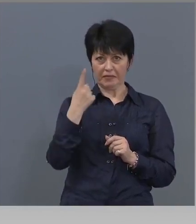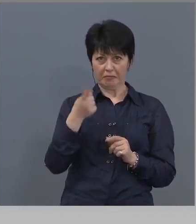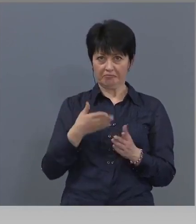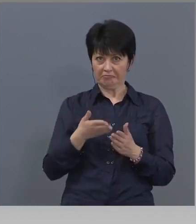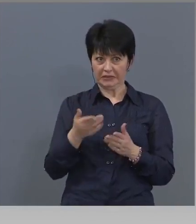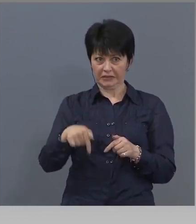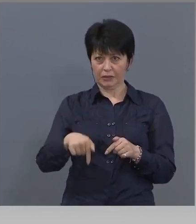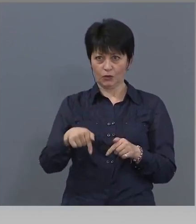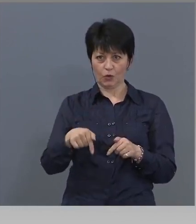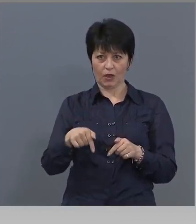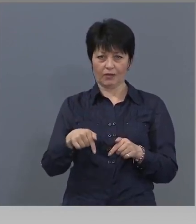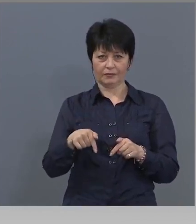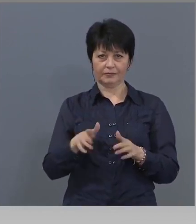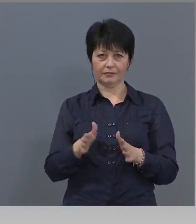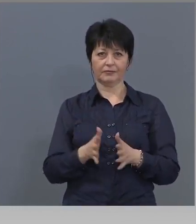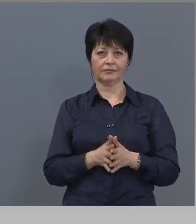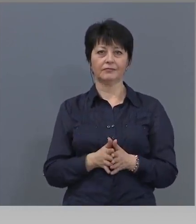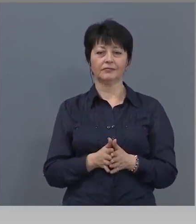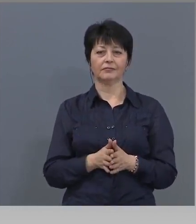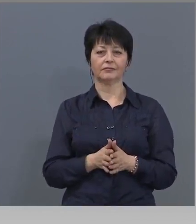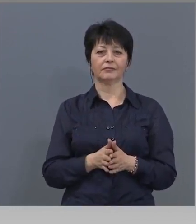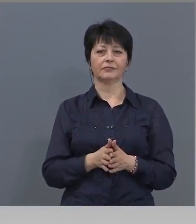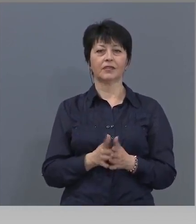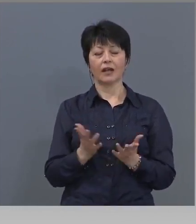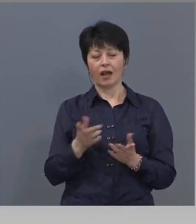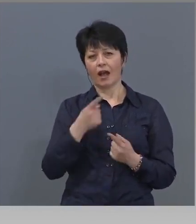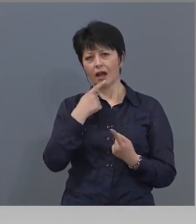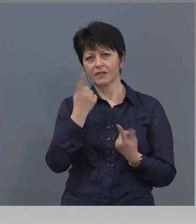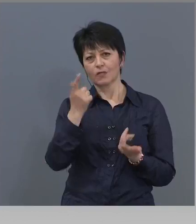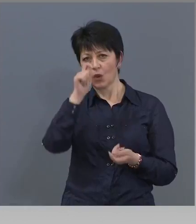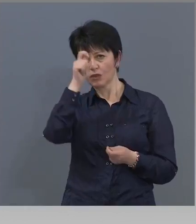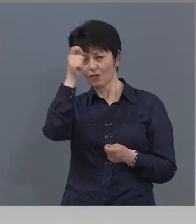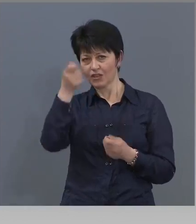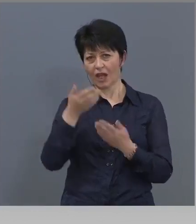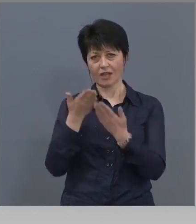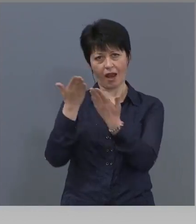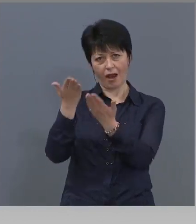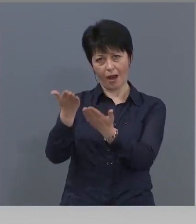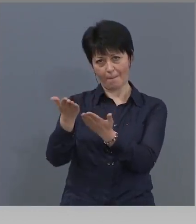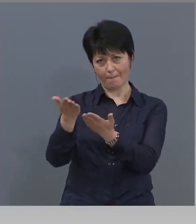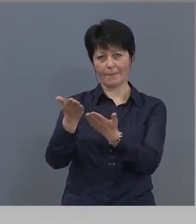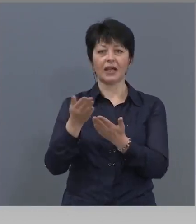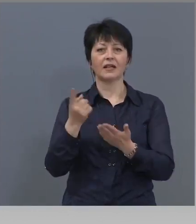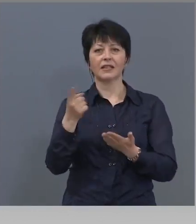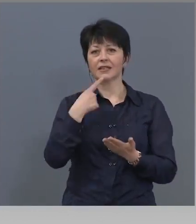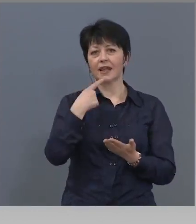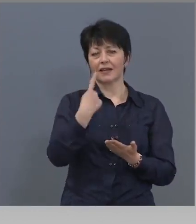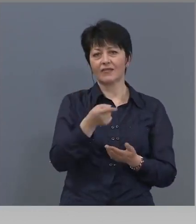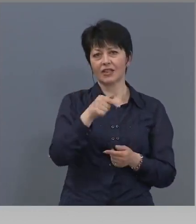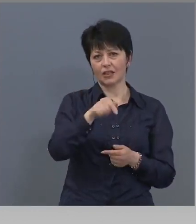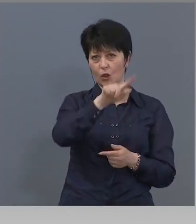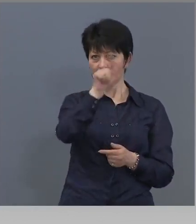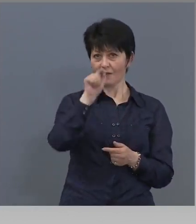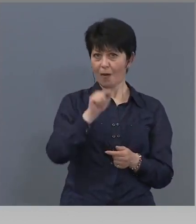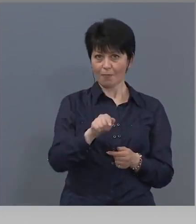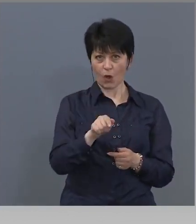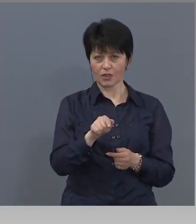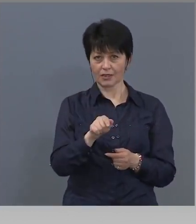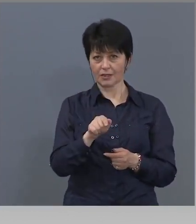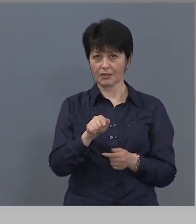или... с уважение го казвам. И това, че задавате този въпрос, то не е,